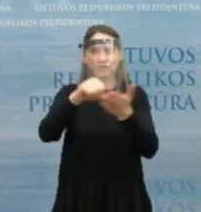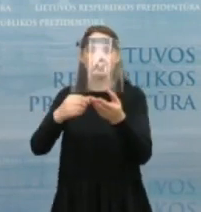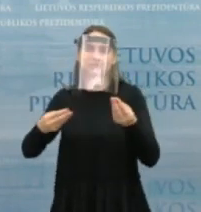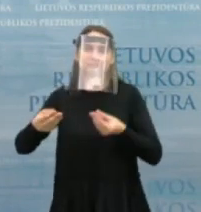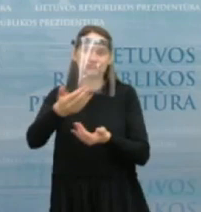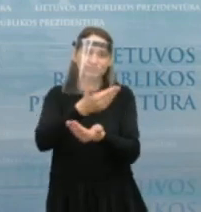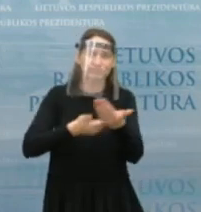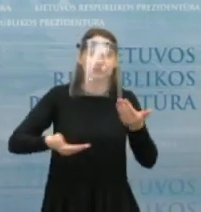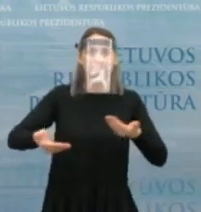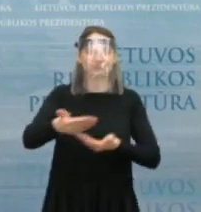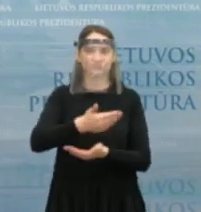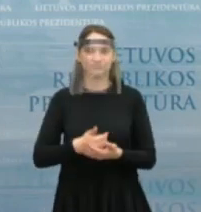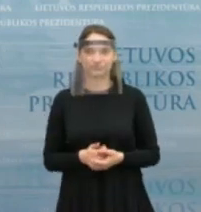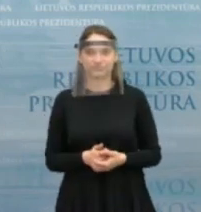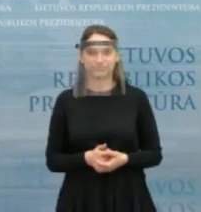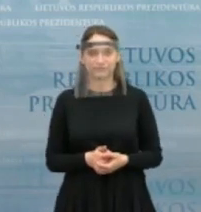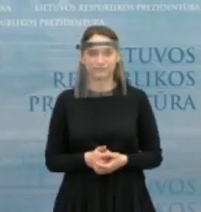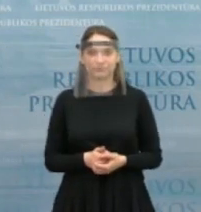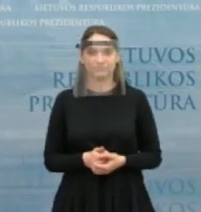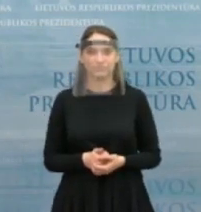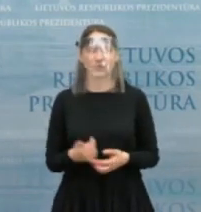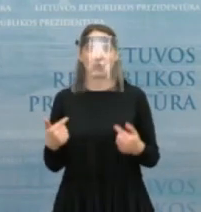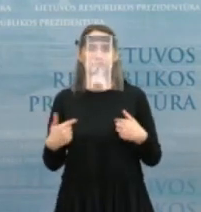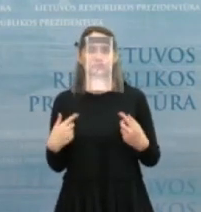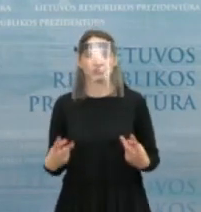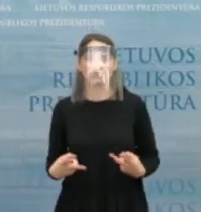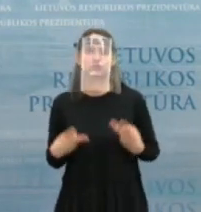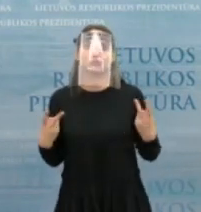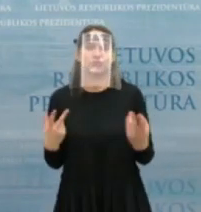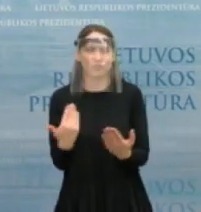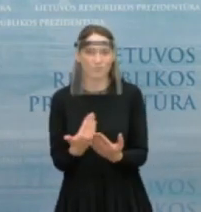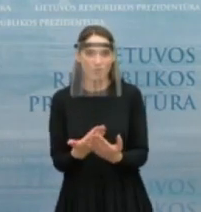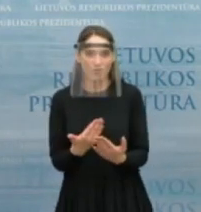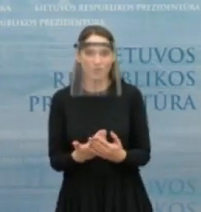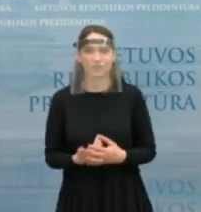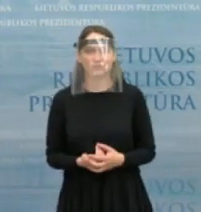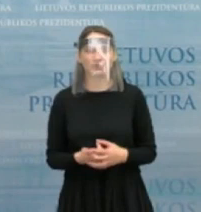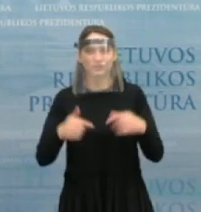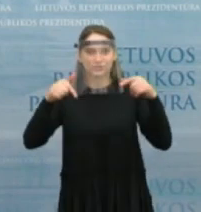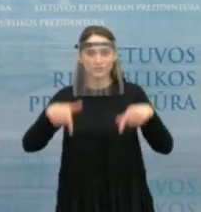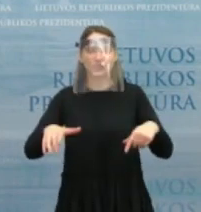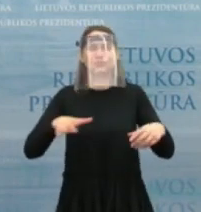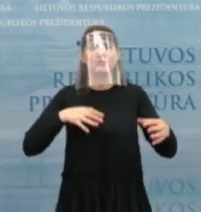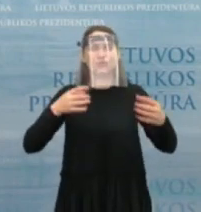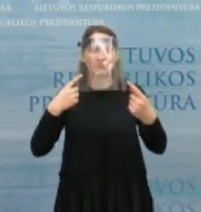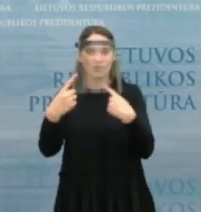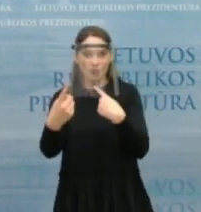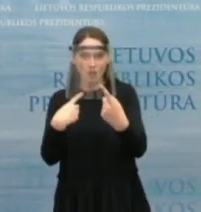Labai čiaugios irgi nagirdėdamas ir matydamas ne tik šiandienos pokalbio metu, bet ir